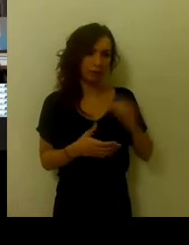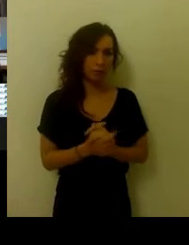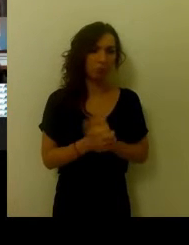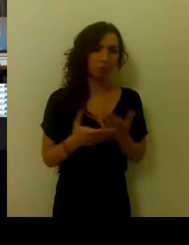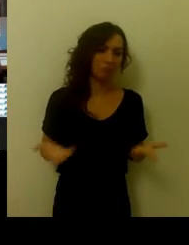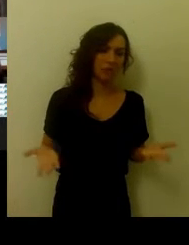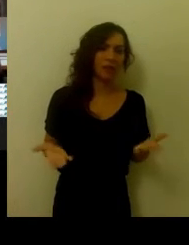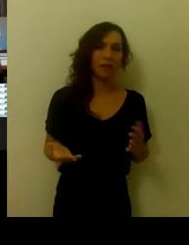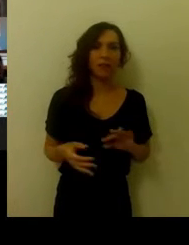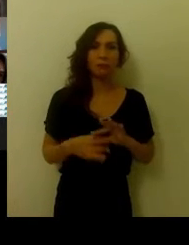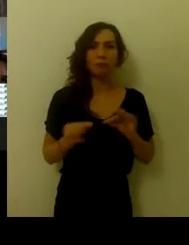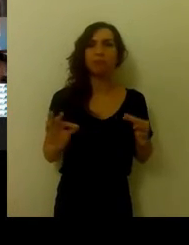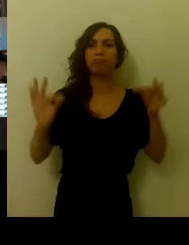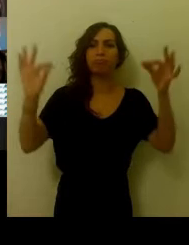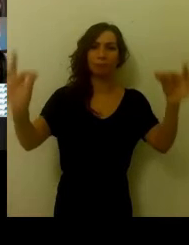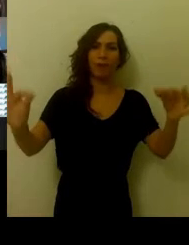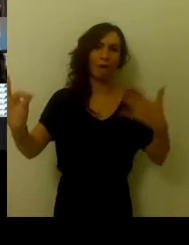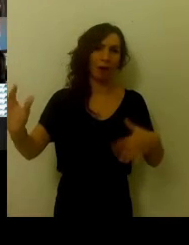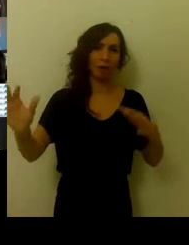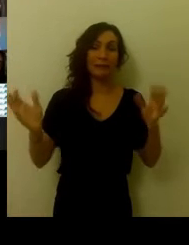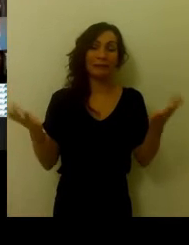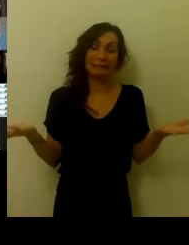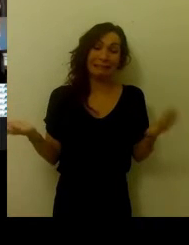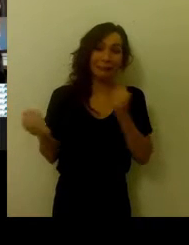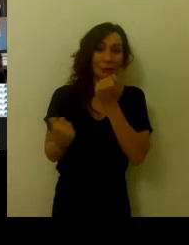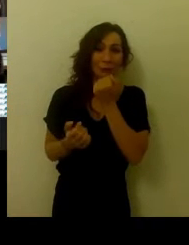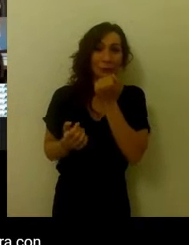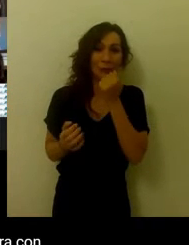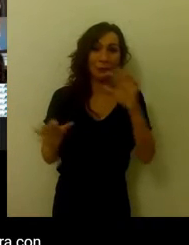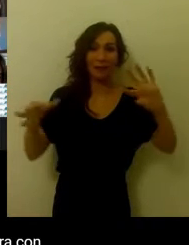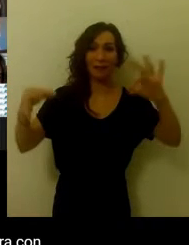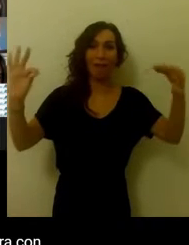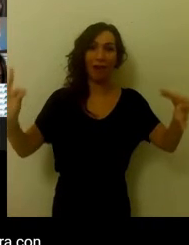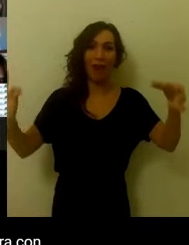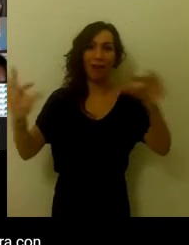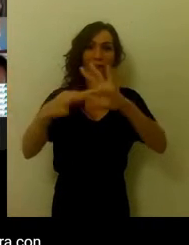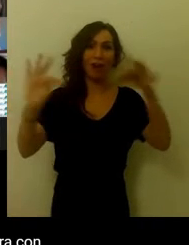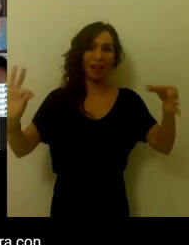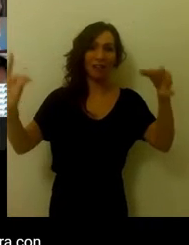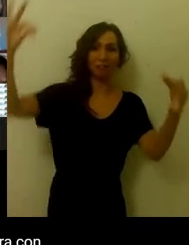lascio con una frase che purtroppo si è girata, vi chiedo scusa.